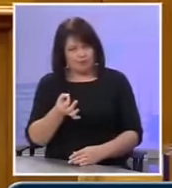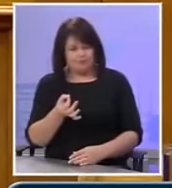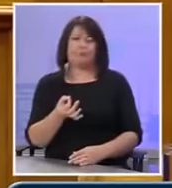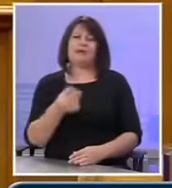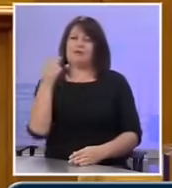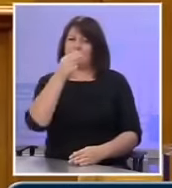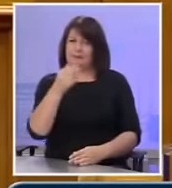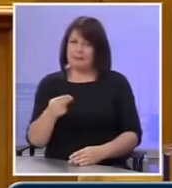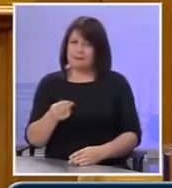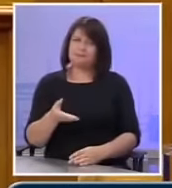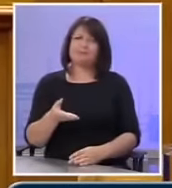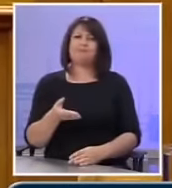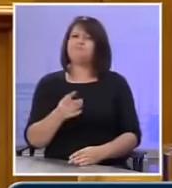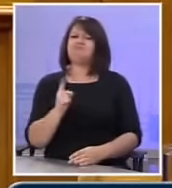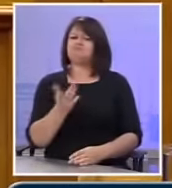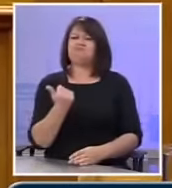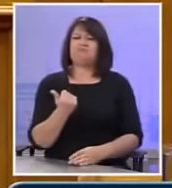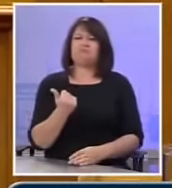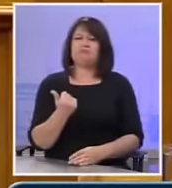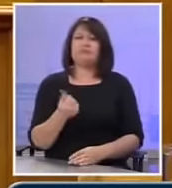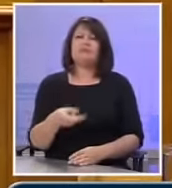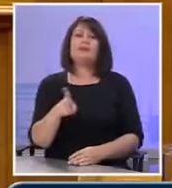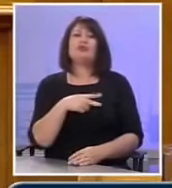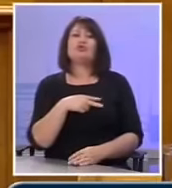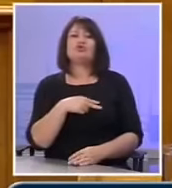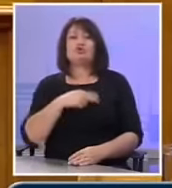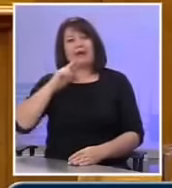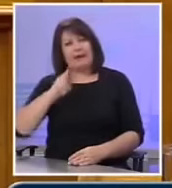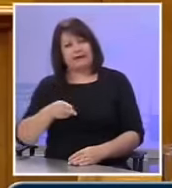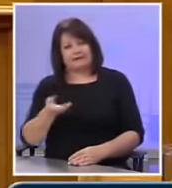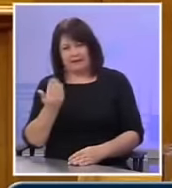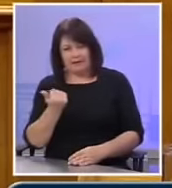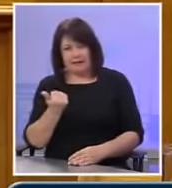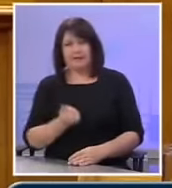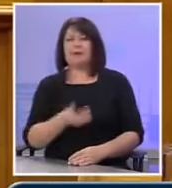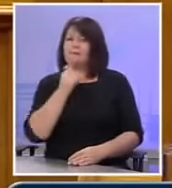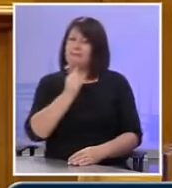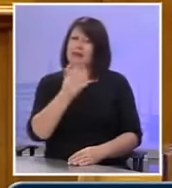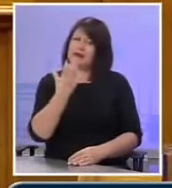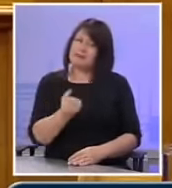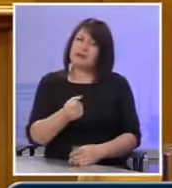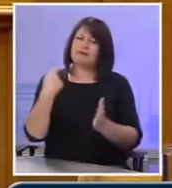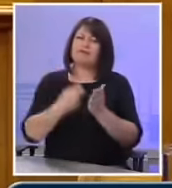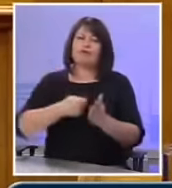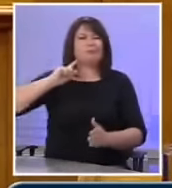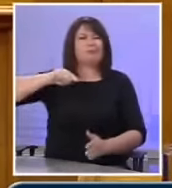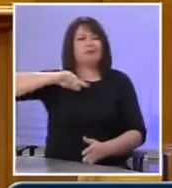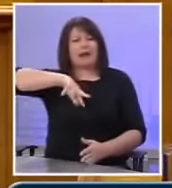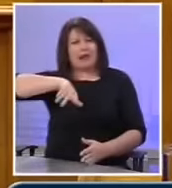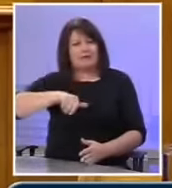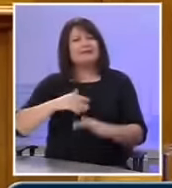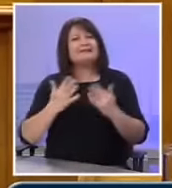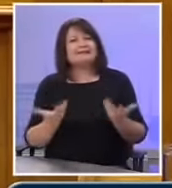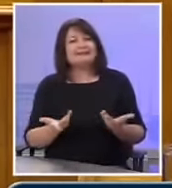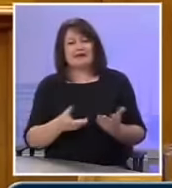ζητήματα δεν υπάρχει σωστή απάντηση γιατί πάντα υπάρχει στη φοροδιαφυγή το ίδιο